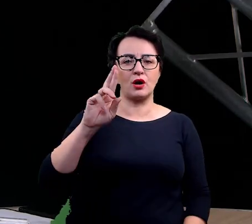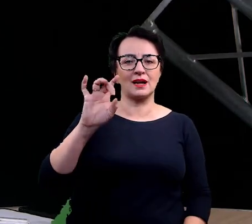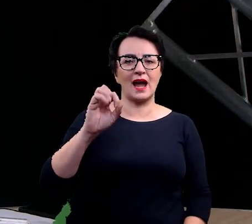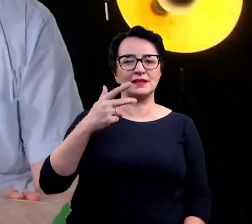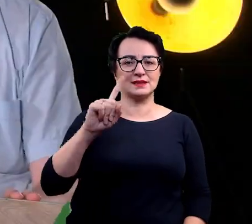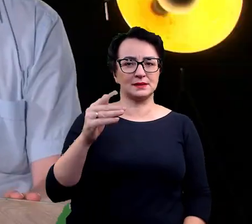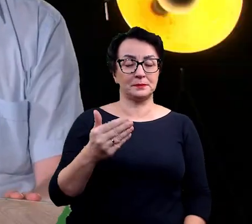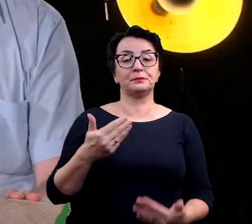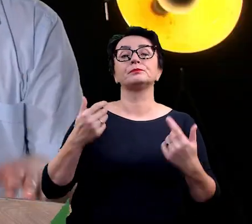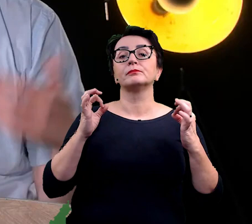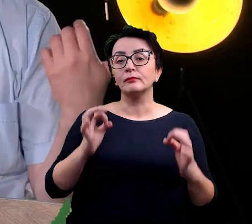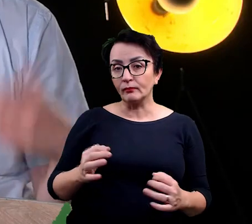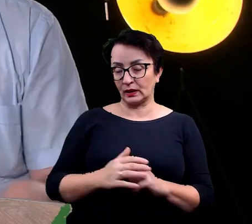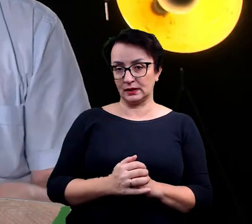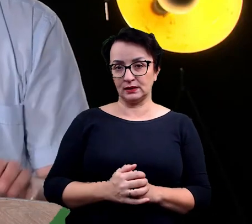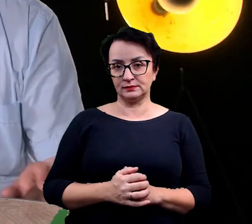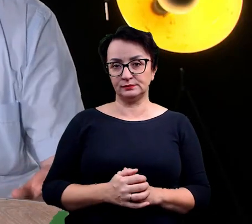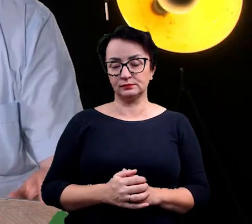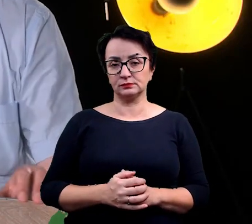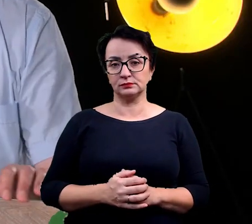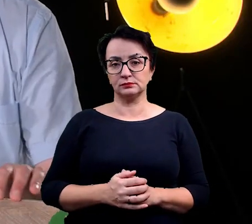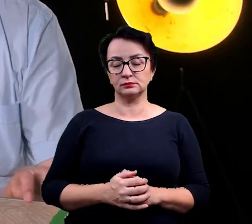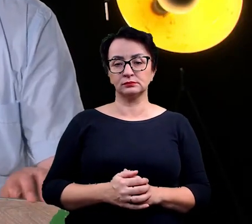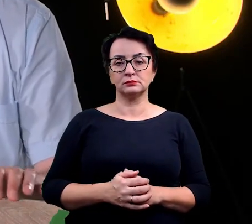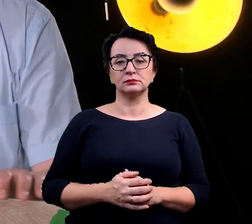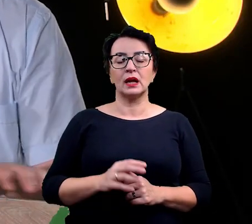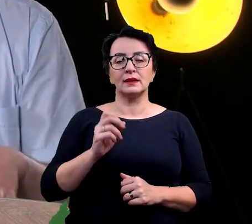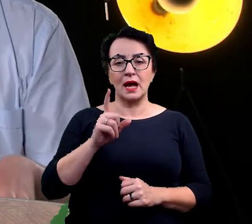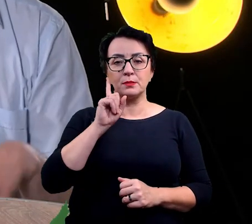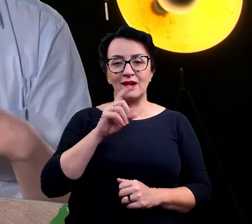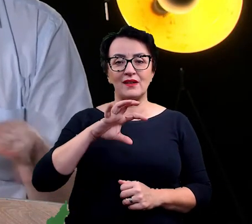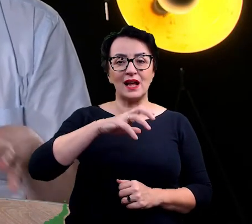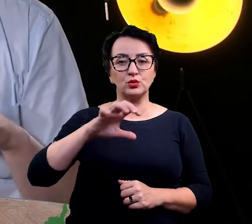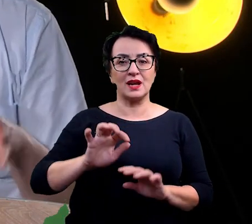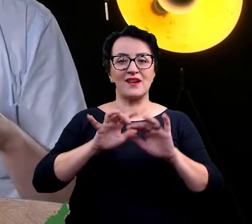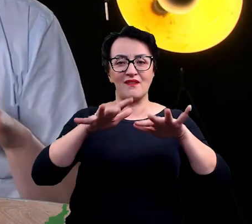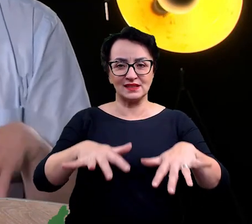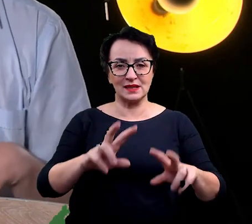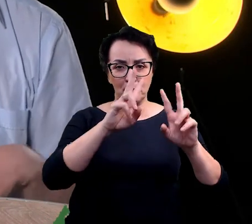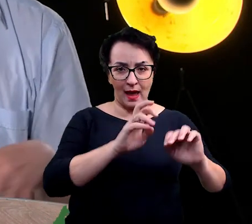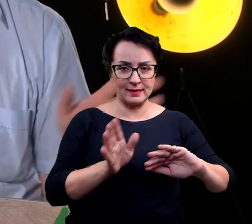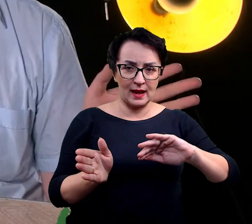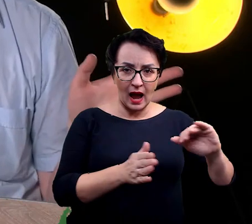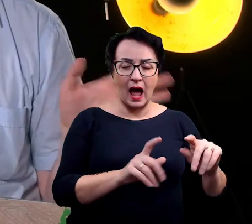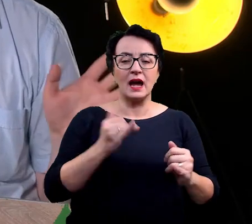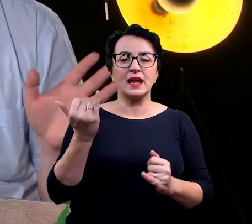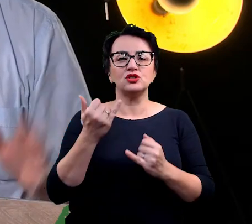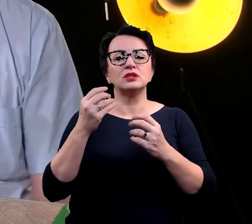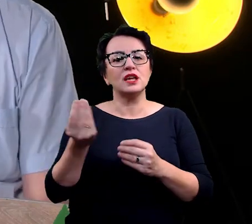znaczy poza gatunkami wezyjnymi rzeczywiście zajmuję się różnymi innymi rzeczami. To nie jest